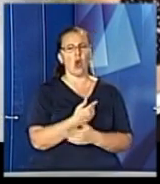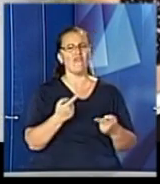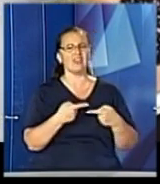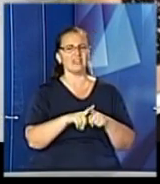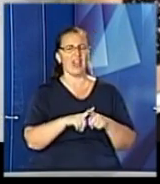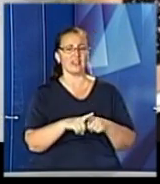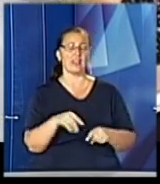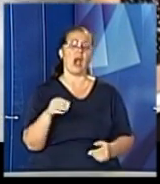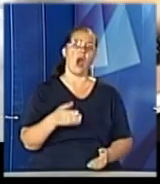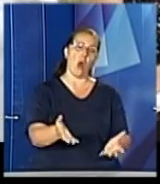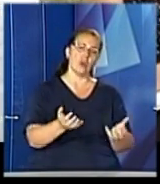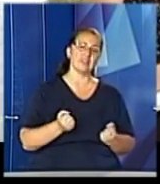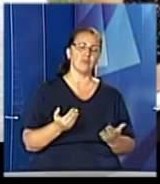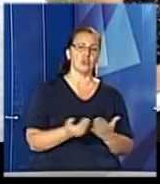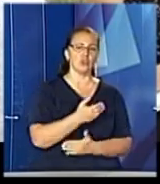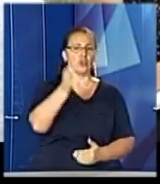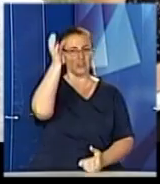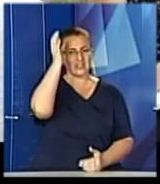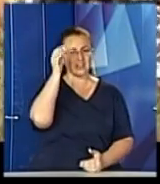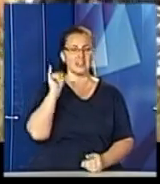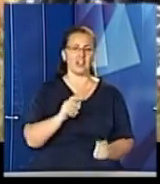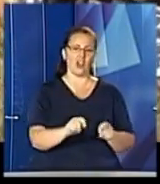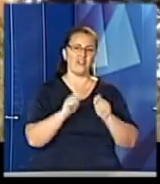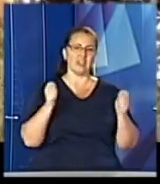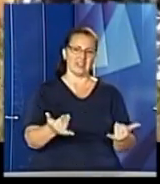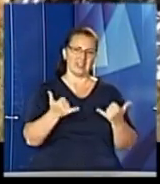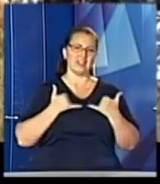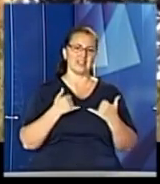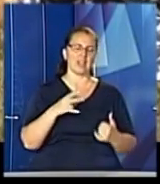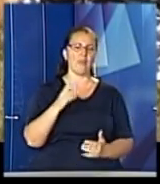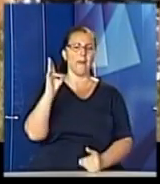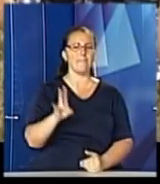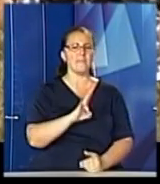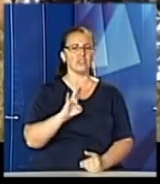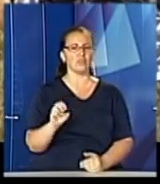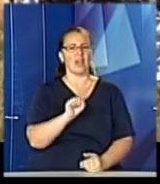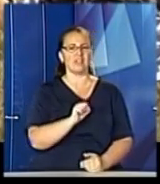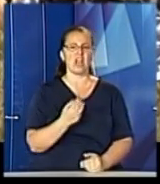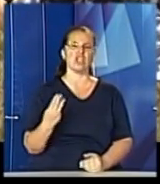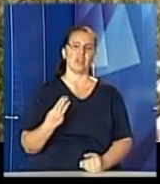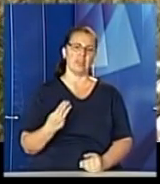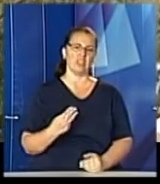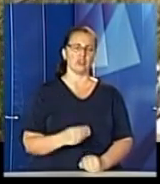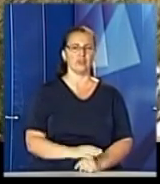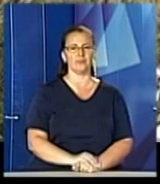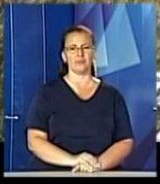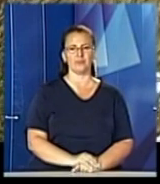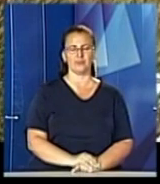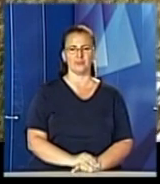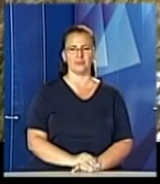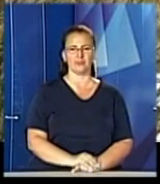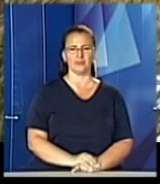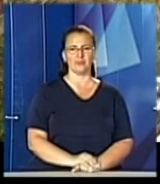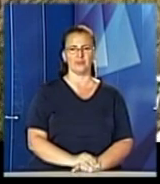й отримати нові знання, зокрема відкрити для себе постать митрополита Андрея Шептицького. Ганна Кулик, Олег